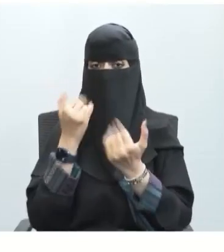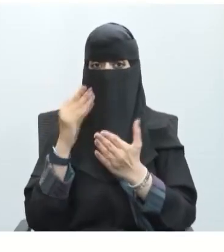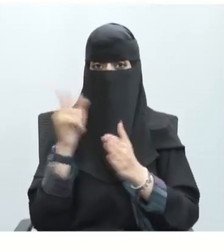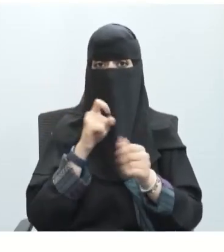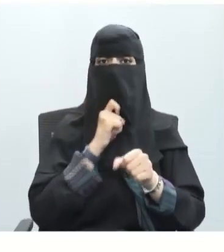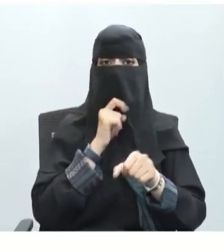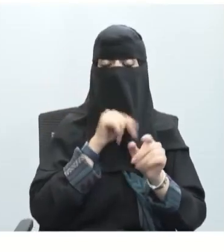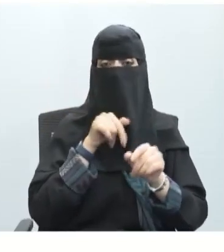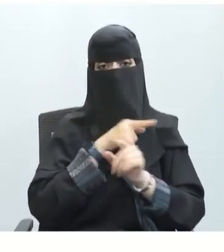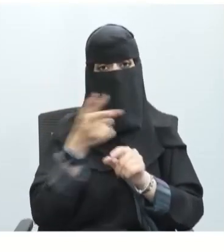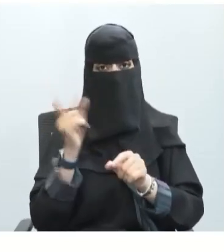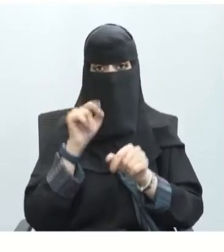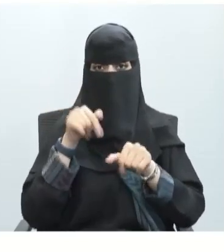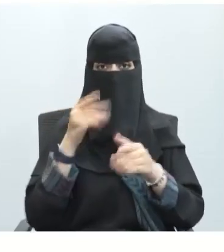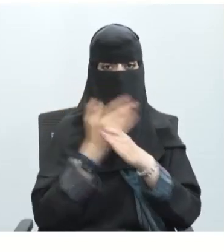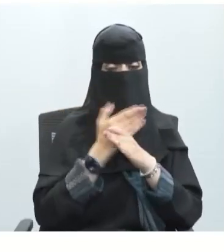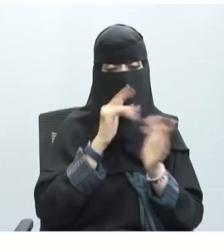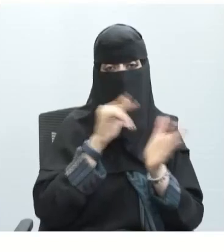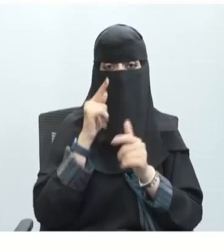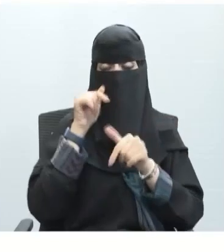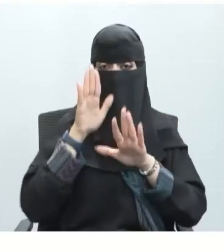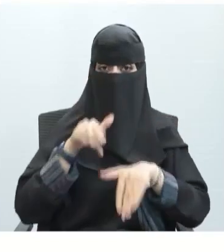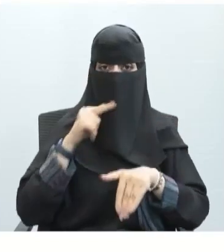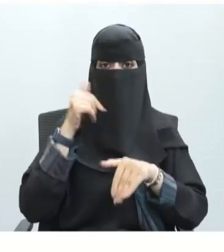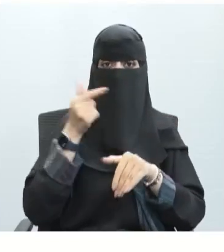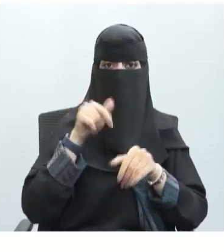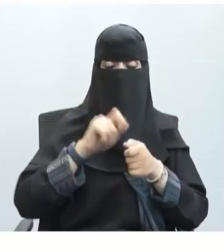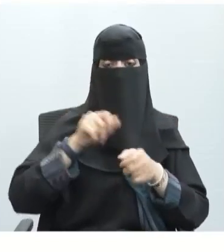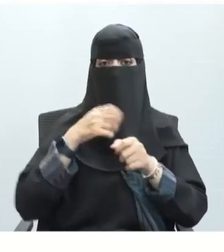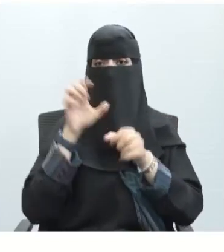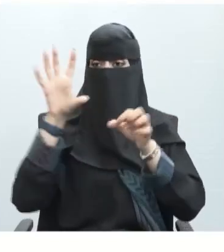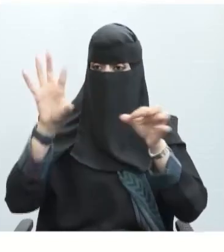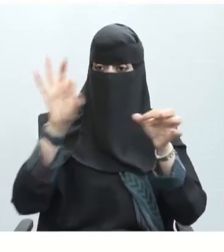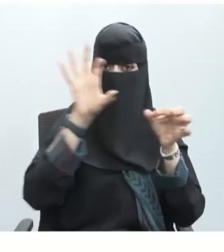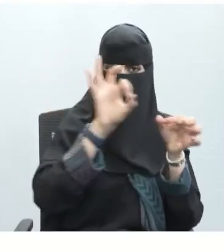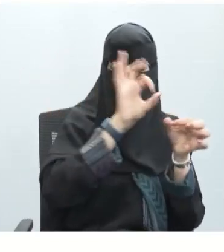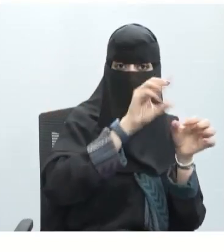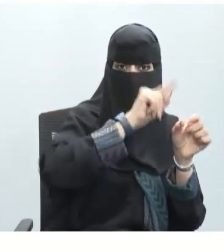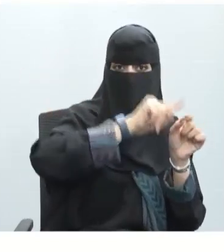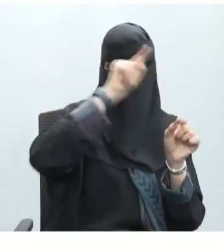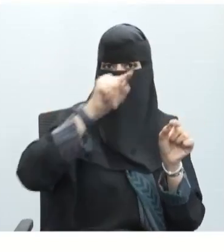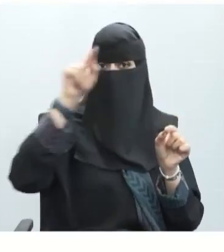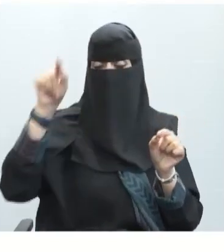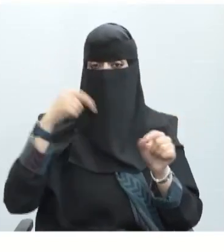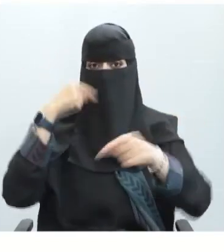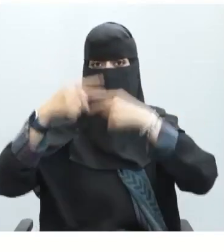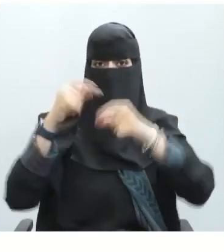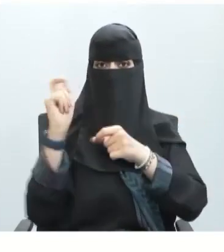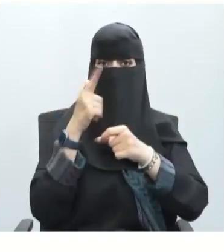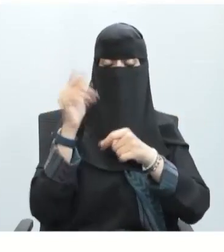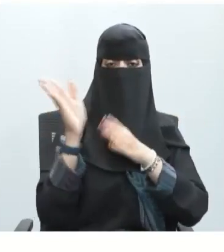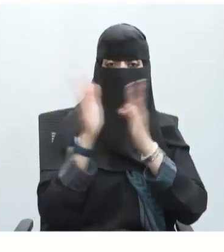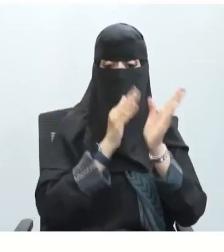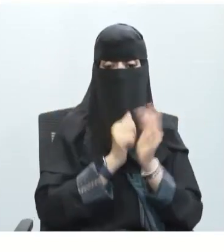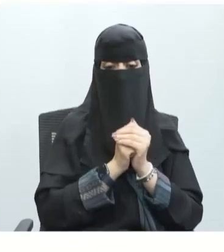أبطأ اتفقنا لماذا؟ علل عللي وجود هذه الاختناقات ساعدت في نقل هذا الجهد بشكل وثبي سرعت من